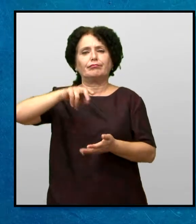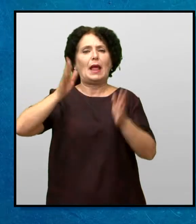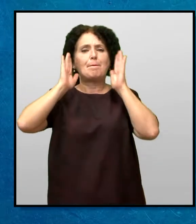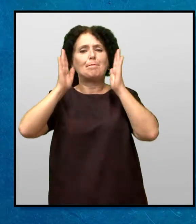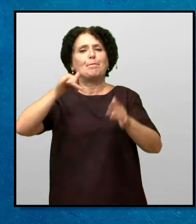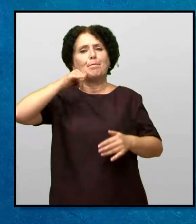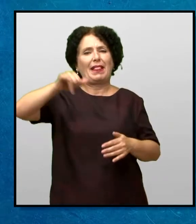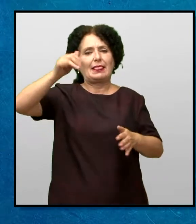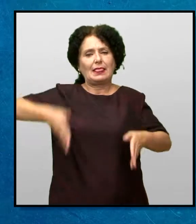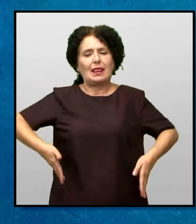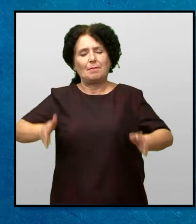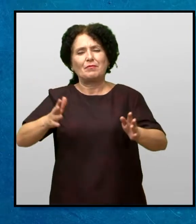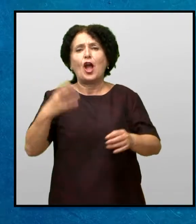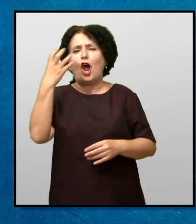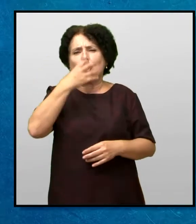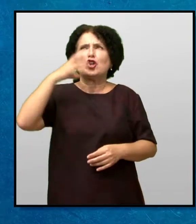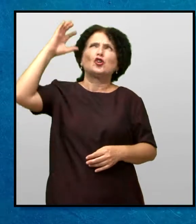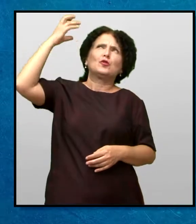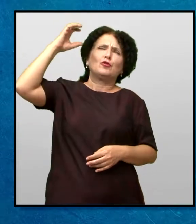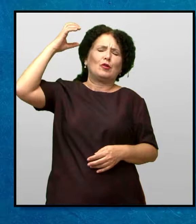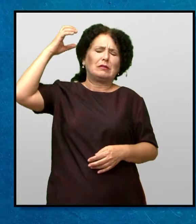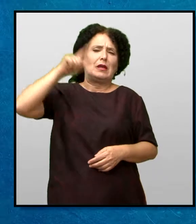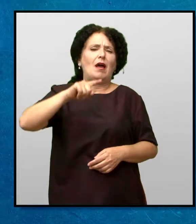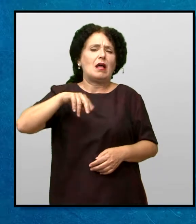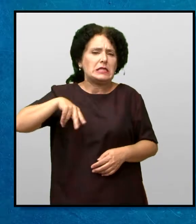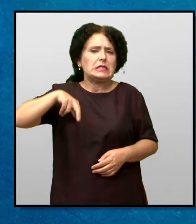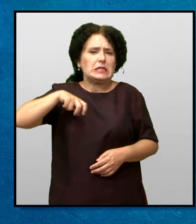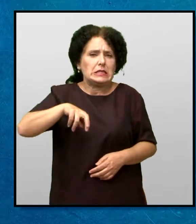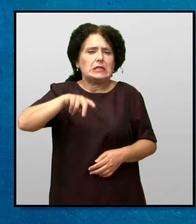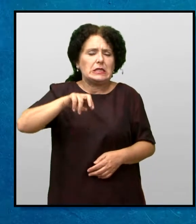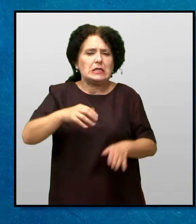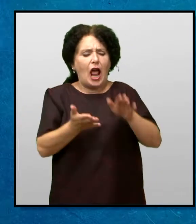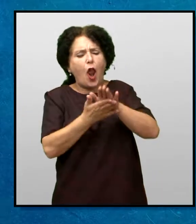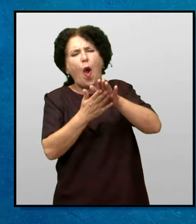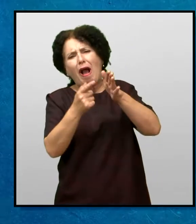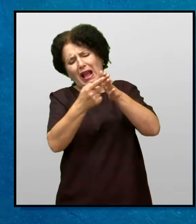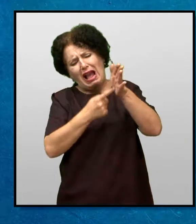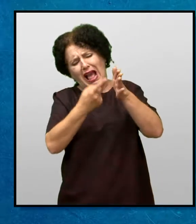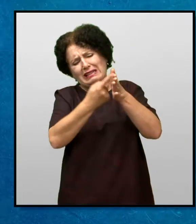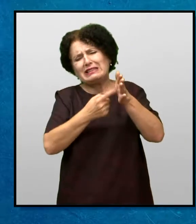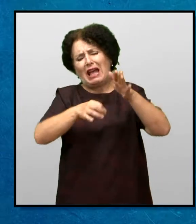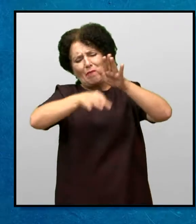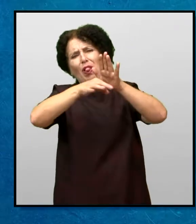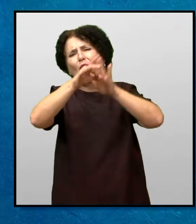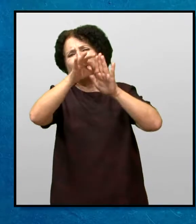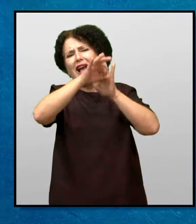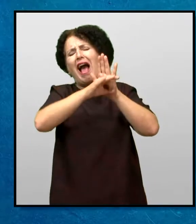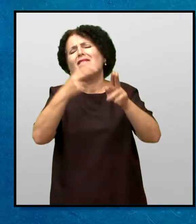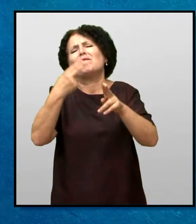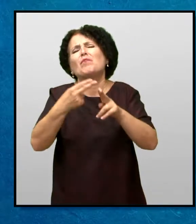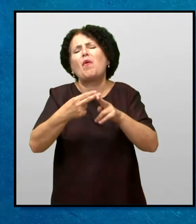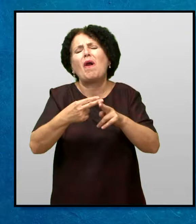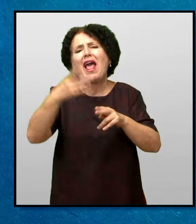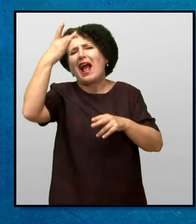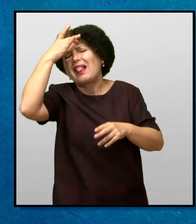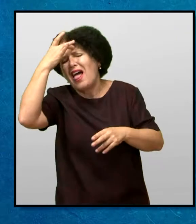Поради жешкото сонце и правливиот пат Мери многу се измори Стапалата ји беа разранети и со плускавци А